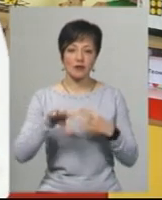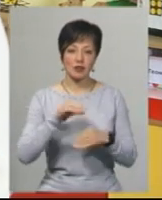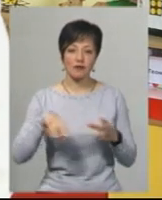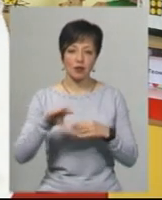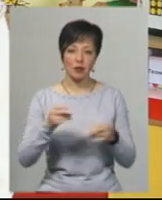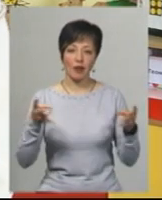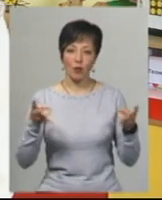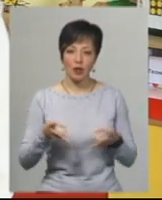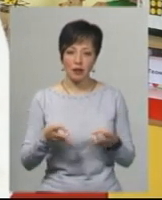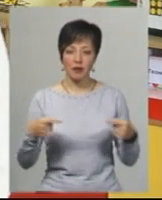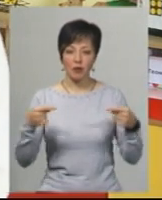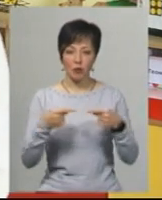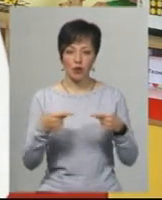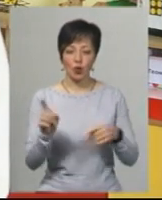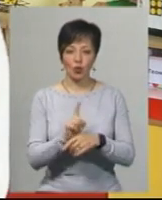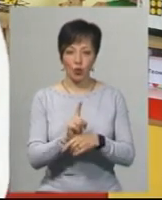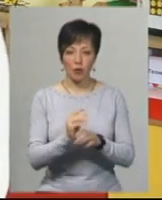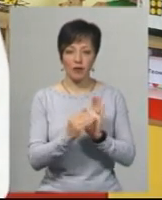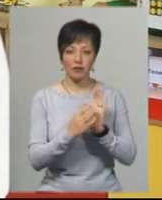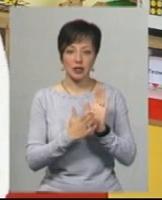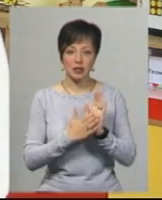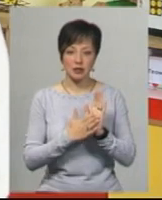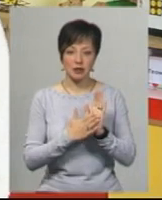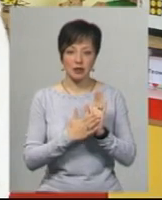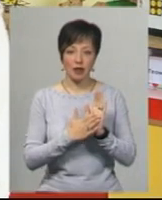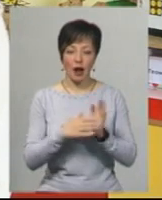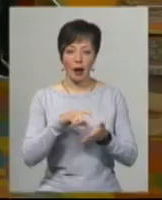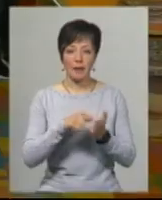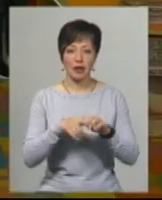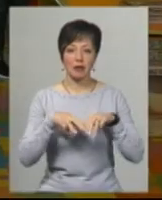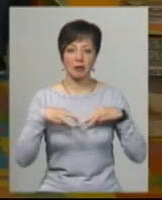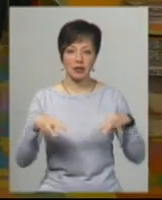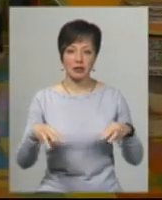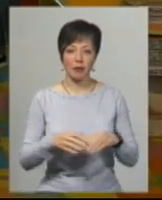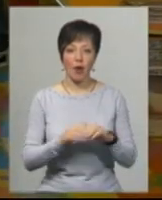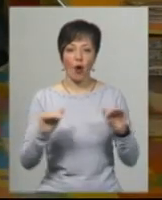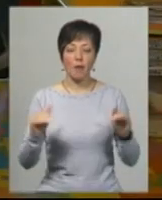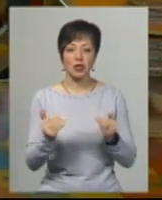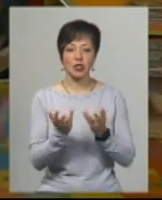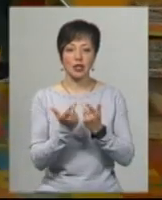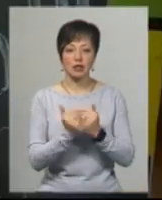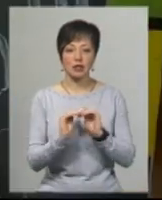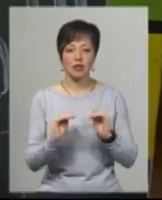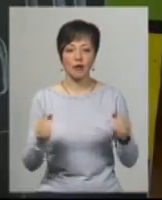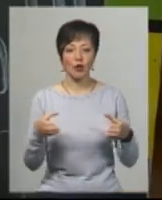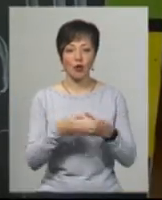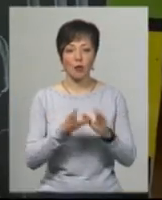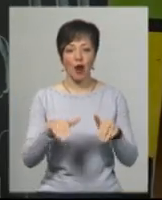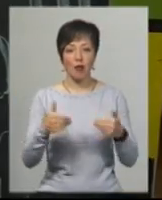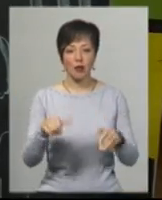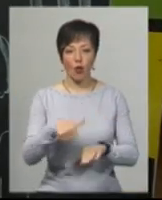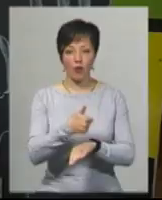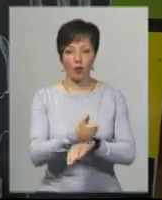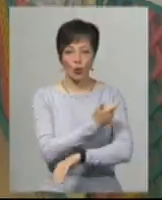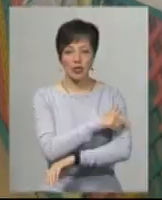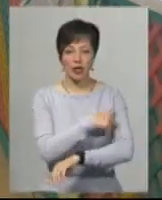необхідним, відповідно, норм, які виставив нам Кабінет міністрів. Обмеження кількості дітей в групі рекомендаціями головного